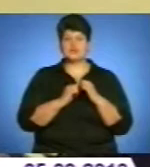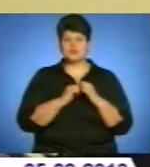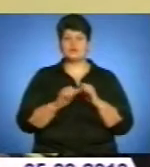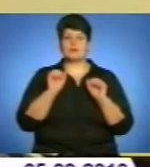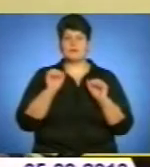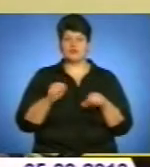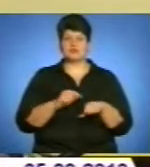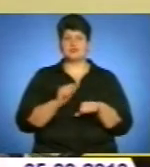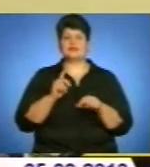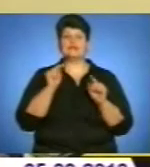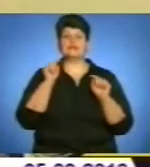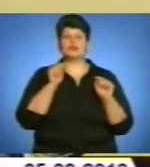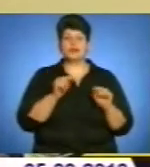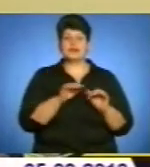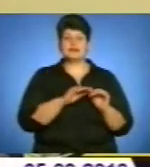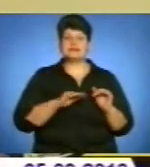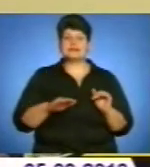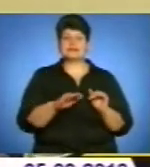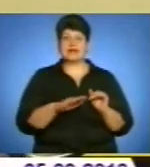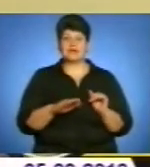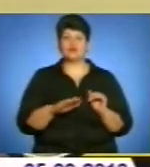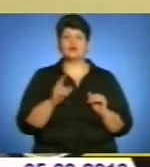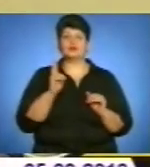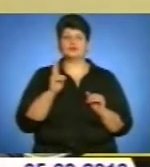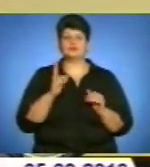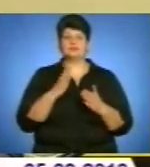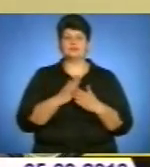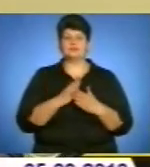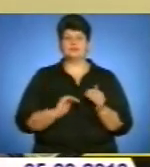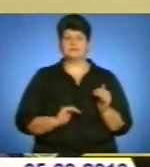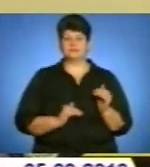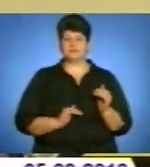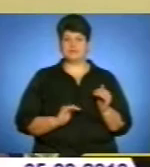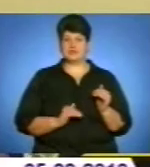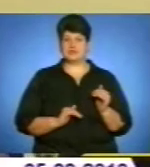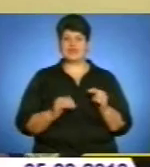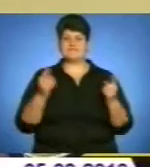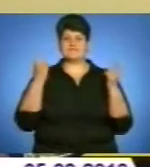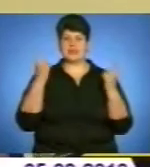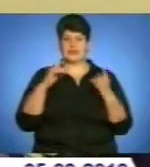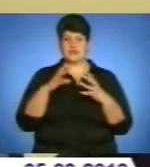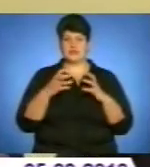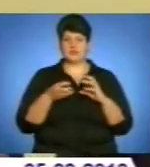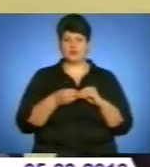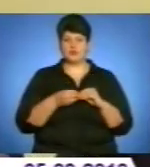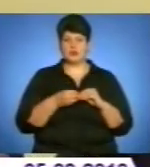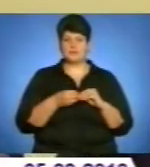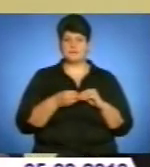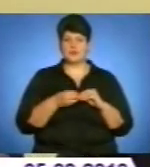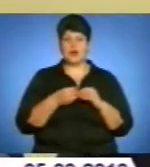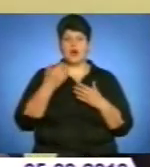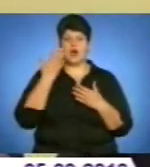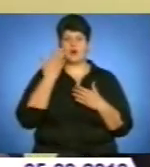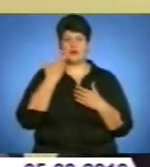операції зачіпати, як і той сектор, для кого є певний бізнес в таких великих сумах. Але коли